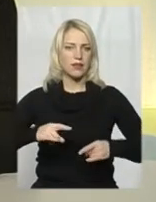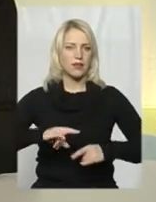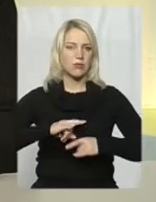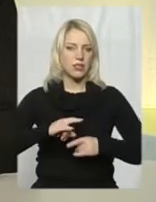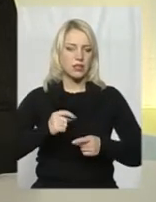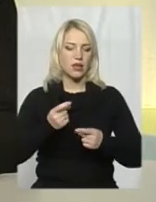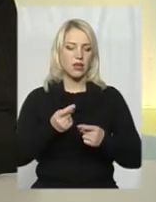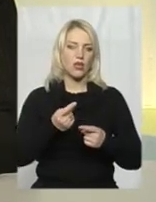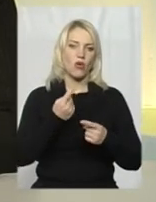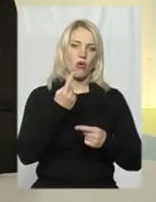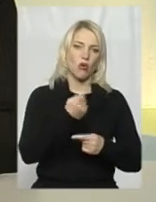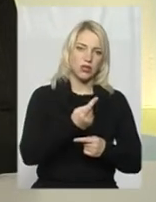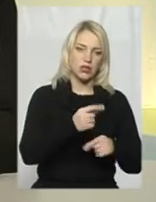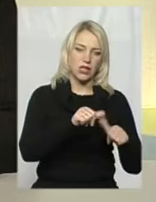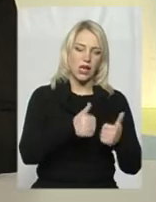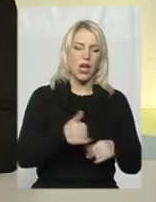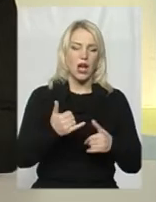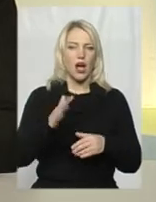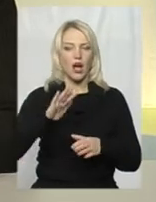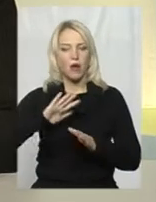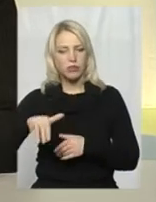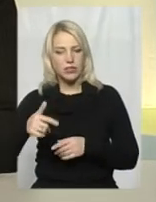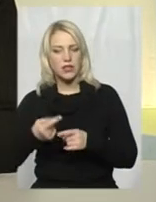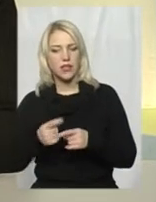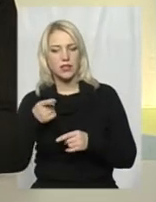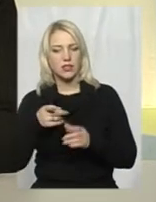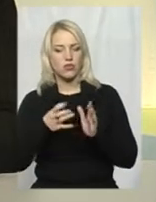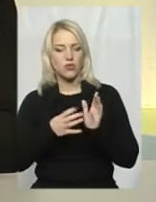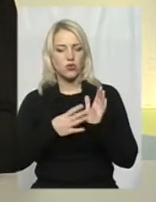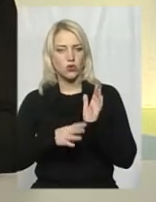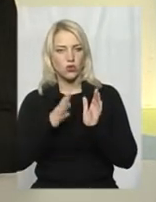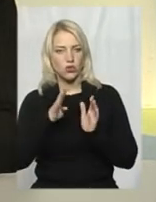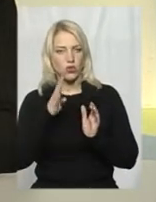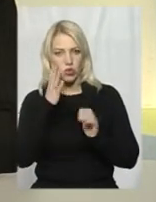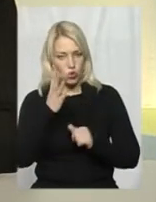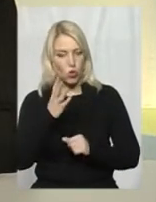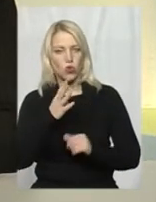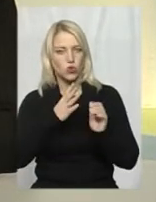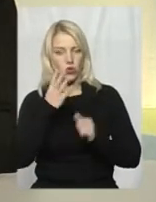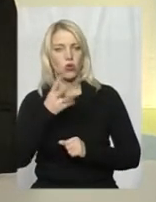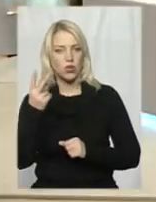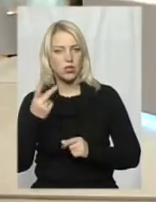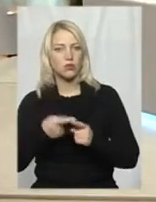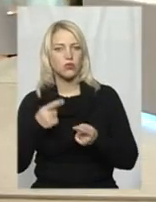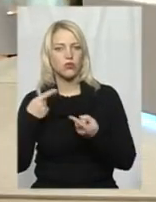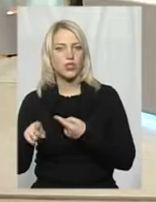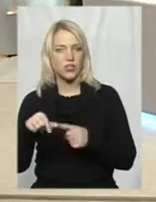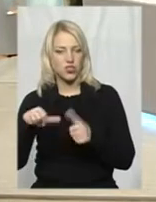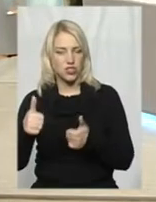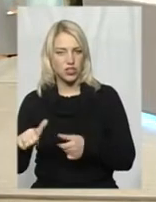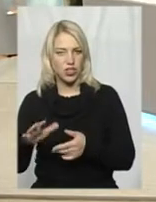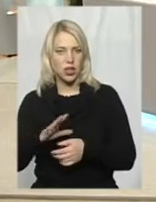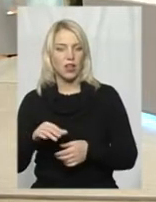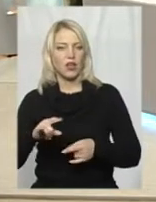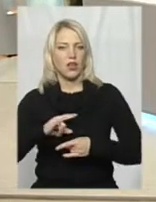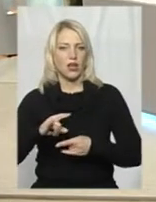Ну, якщо доводиться переодягатися в бійця козака